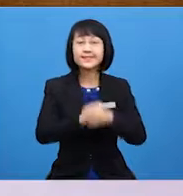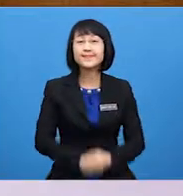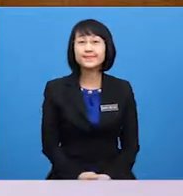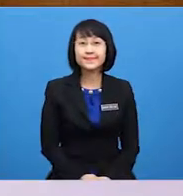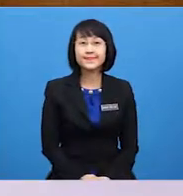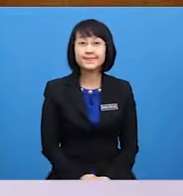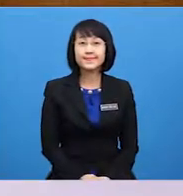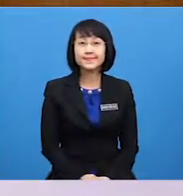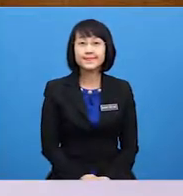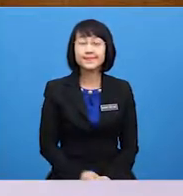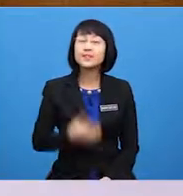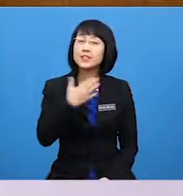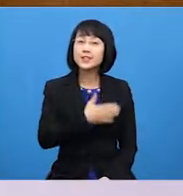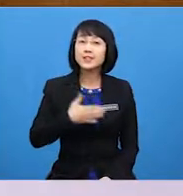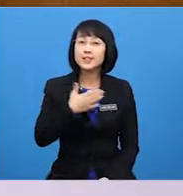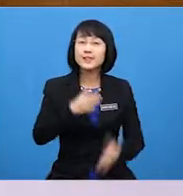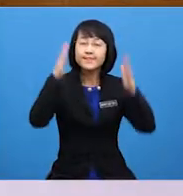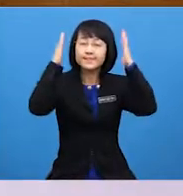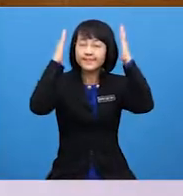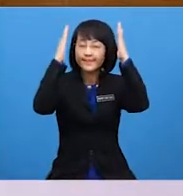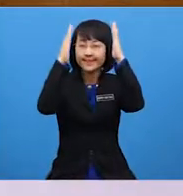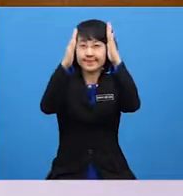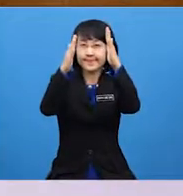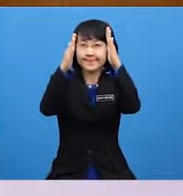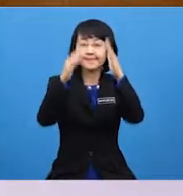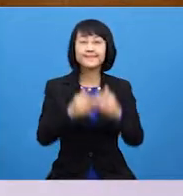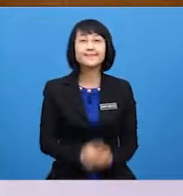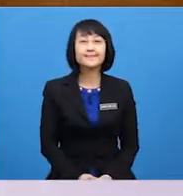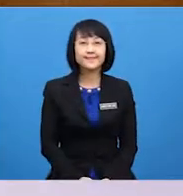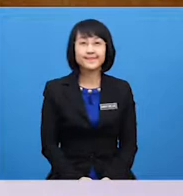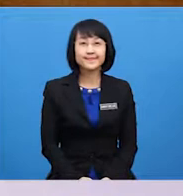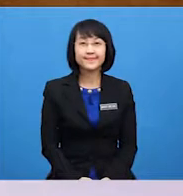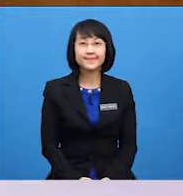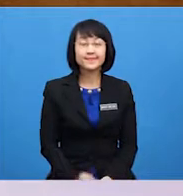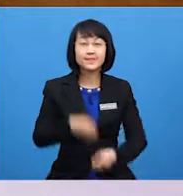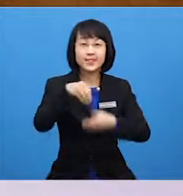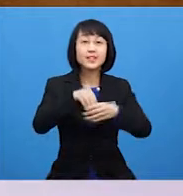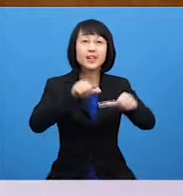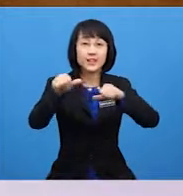Please give full attention during this activity